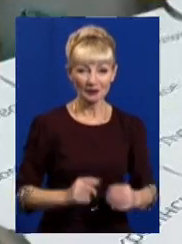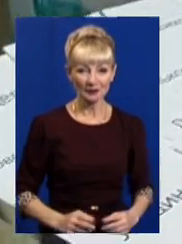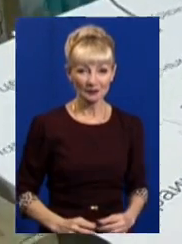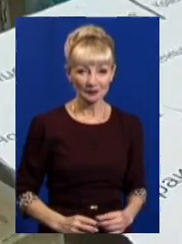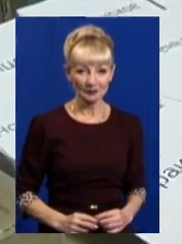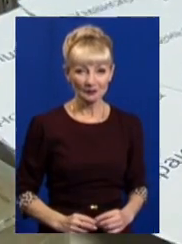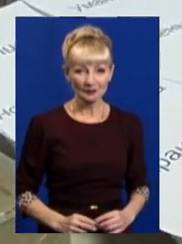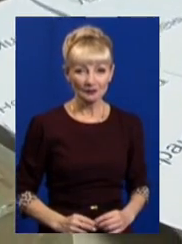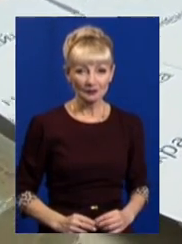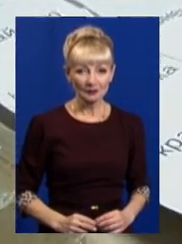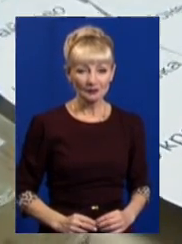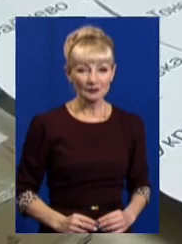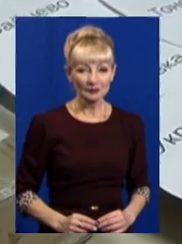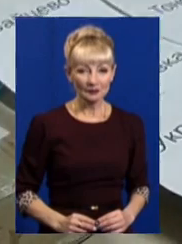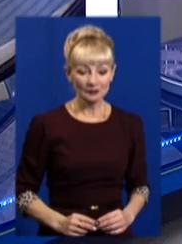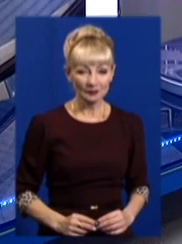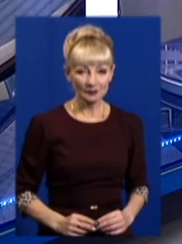Бондарева, новини Йоахарків.